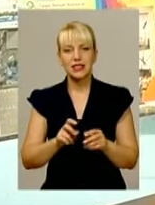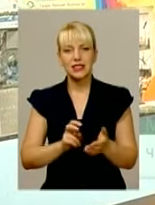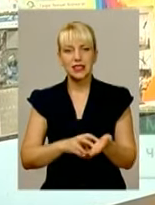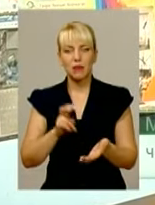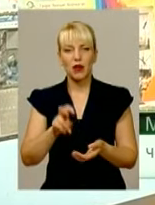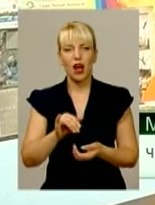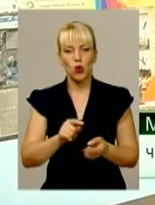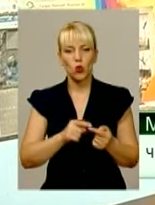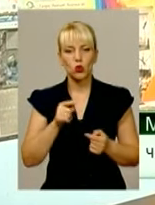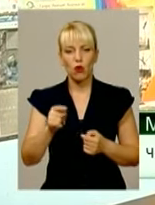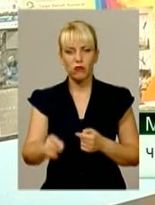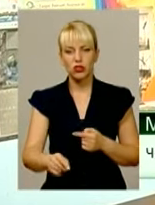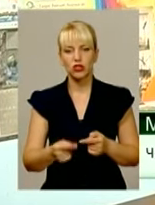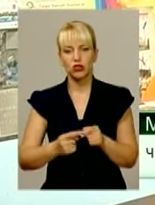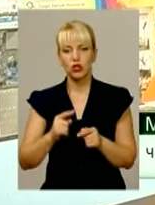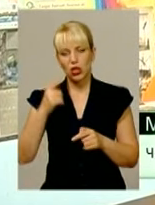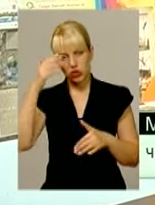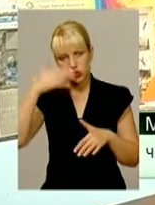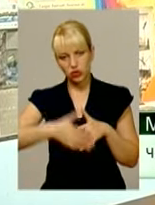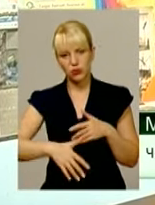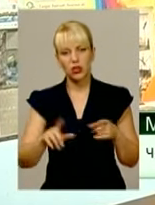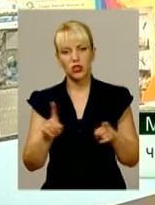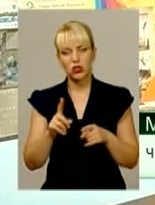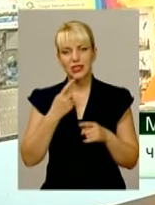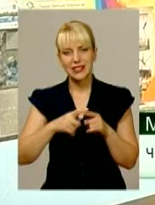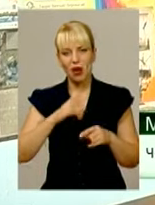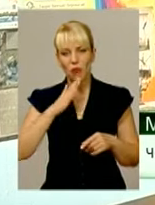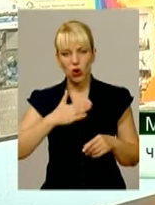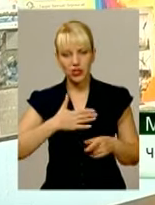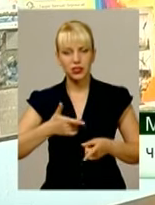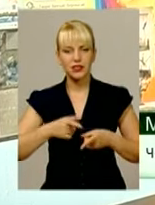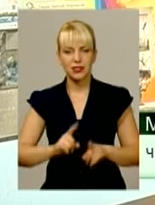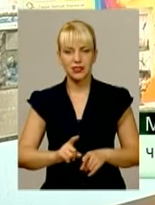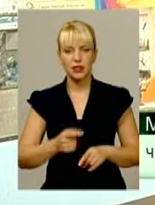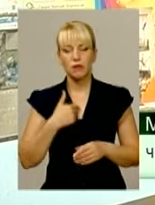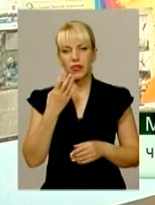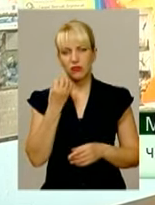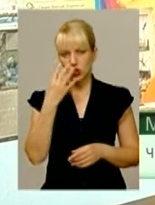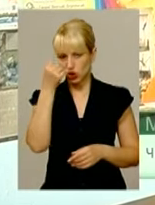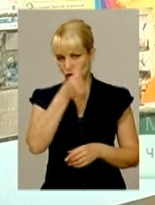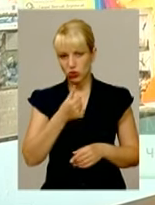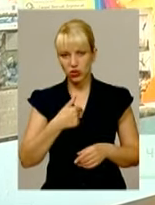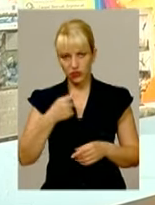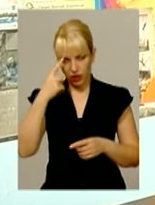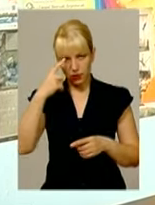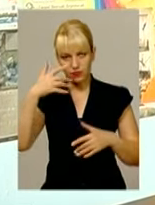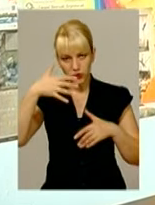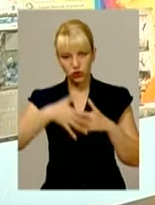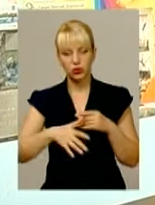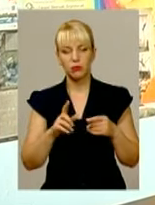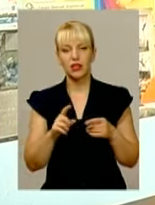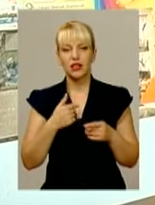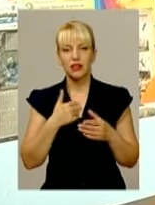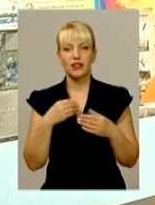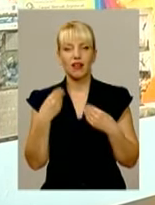віці 14-15 я зрозуміла, що це дійсно моє. Напевно, віці 14, тому що я тоді не стрібала хороший результат. На чемпіонаті